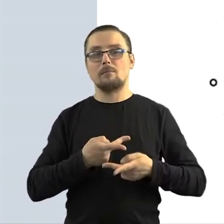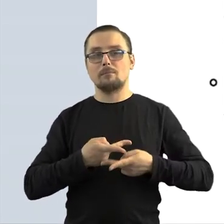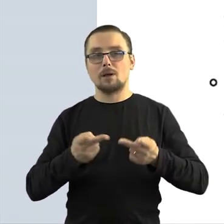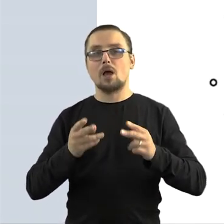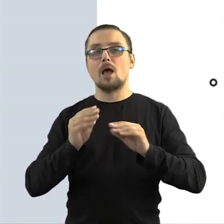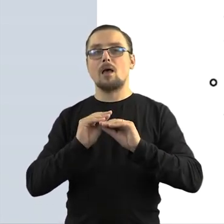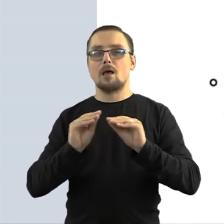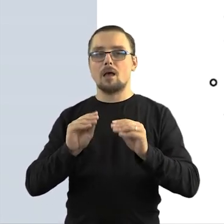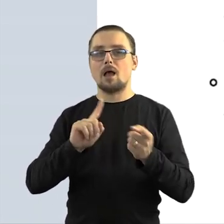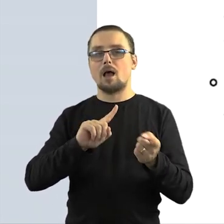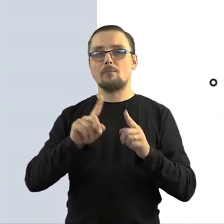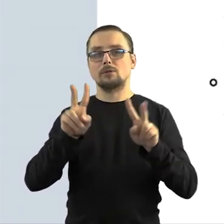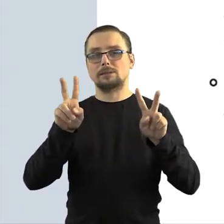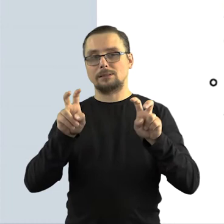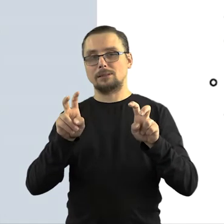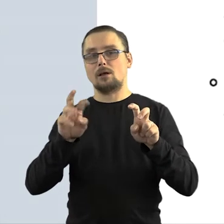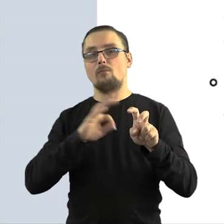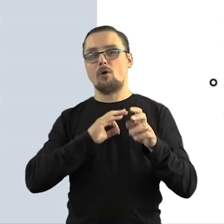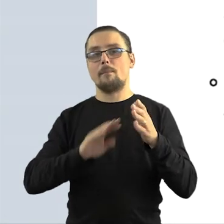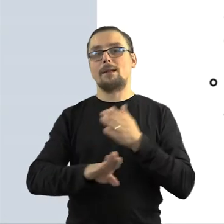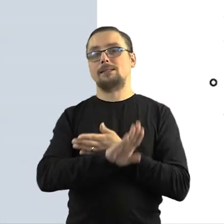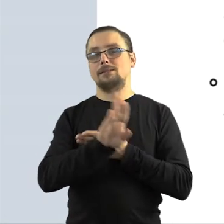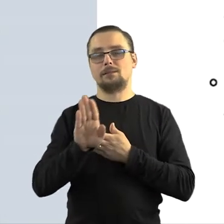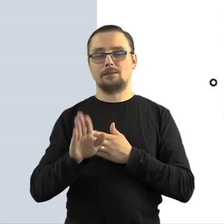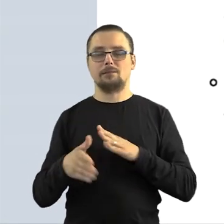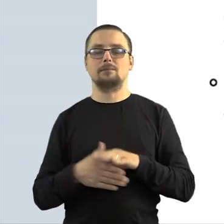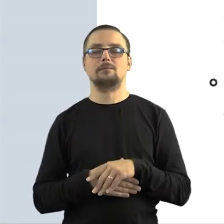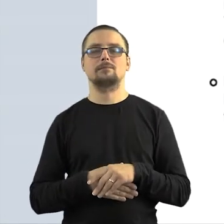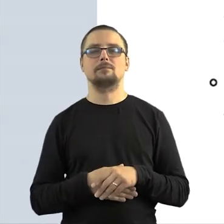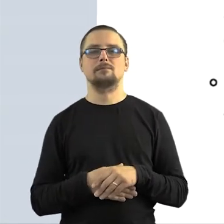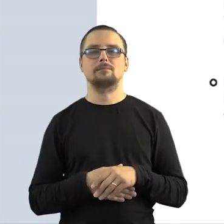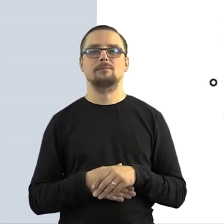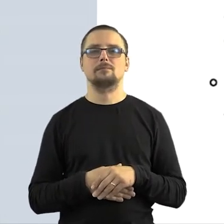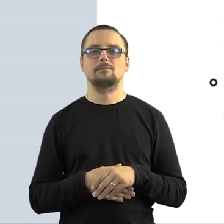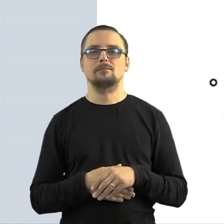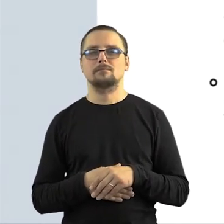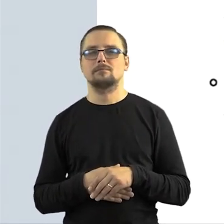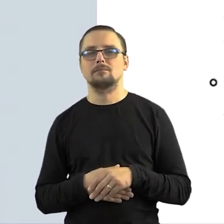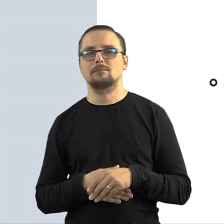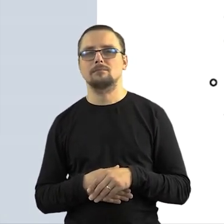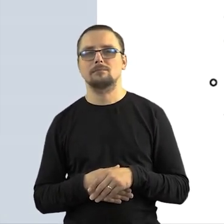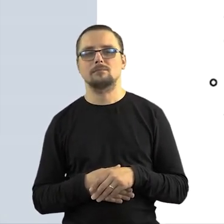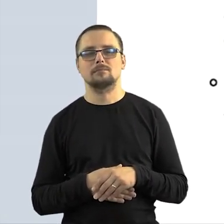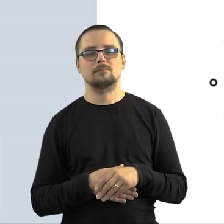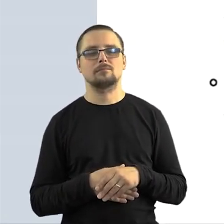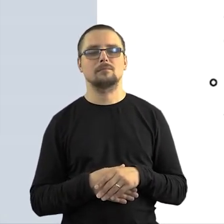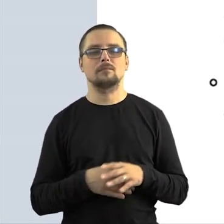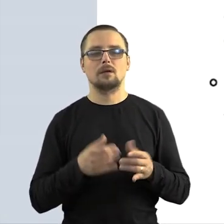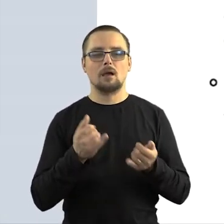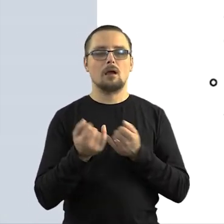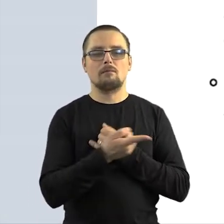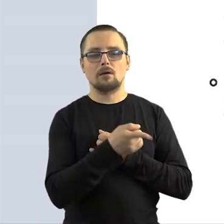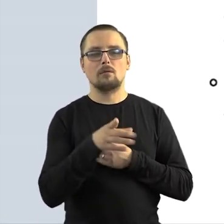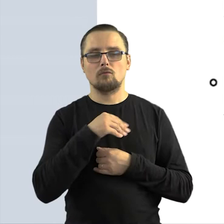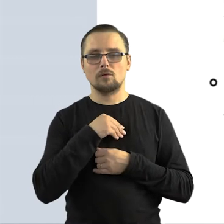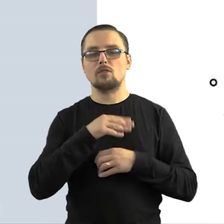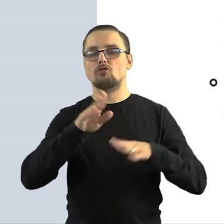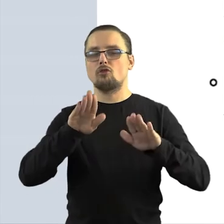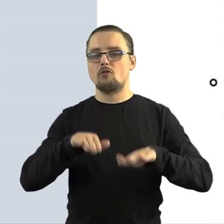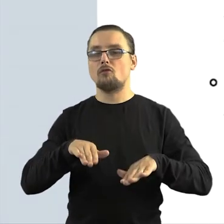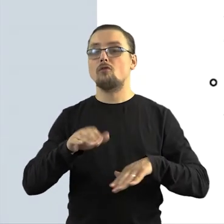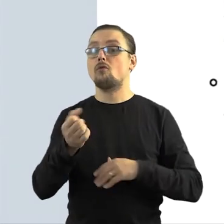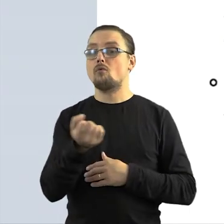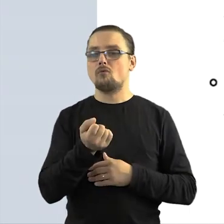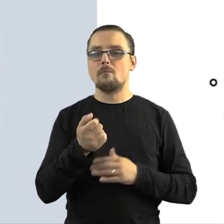utwory rozpowszechniać na przykład w celach edukacyjnych, na prawie cytatów w swoich prezentacjach. Ale najważniejsze dla Państwa jest to, że nawet jeśli